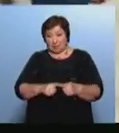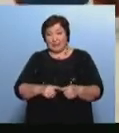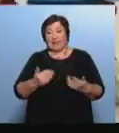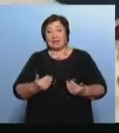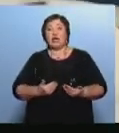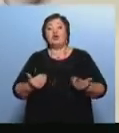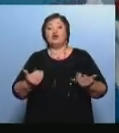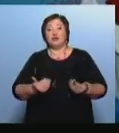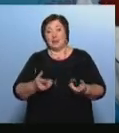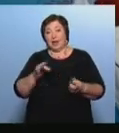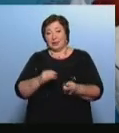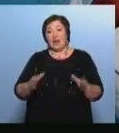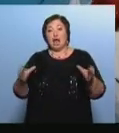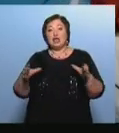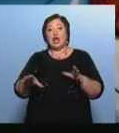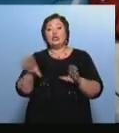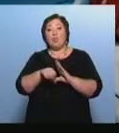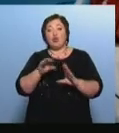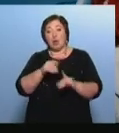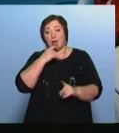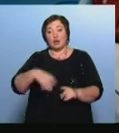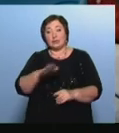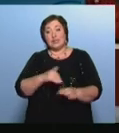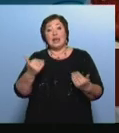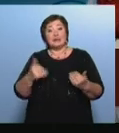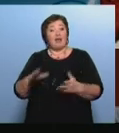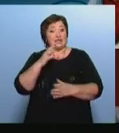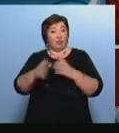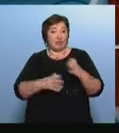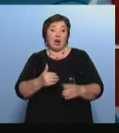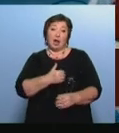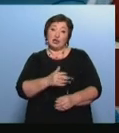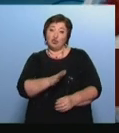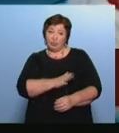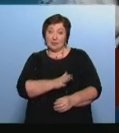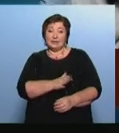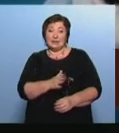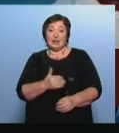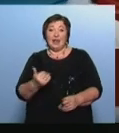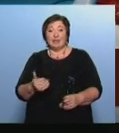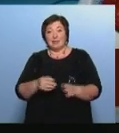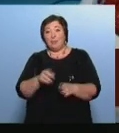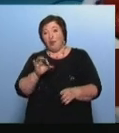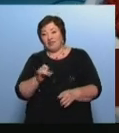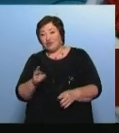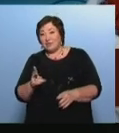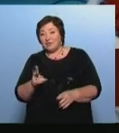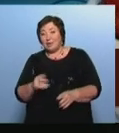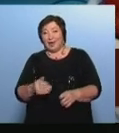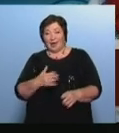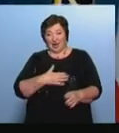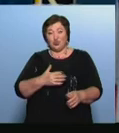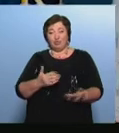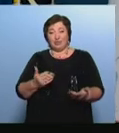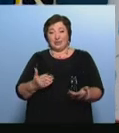в жизни Мечтает играть за сборную России и быть похожим на своего кумира Хочу быть похожим на Вичкина, потому что хочу бортоваться